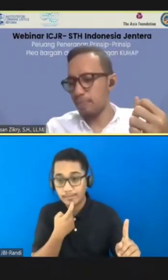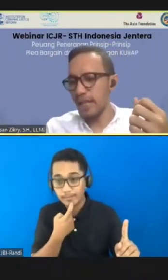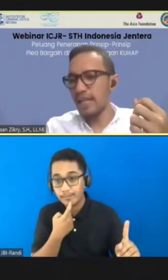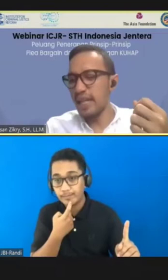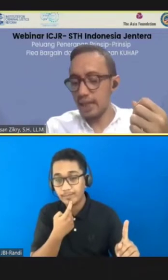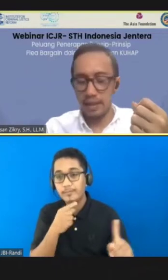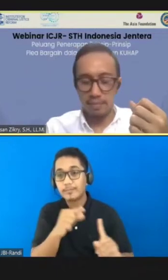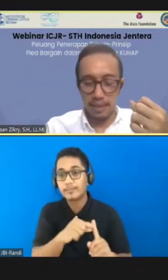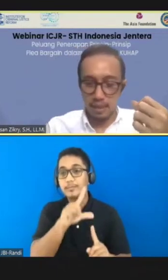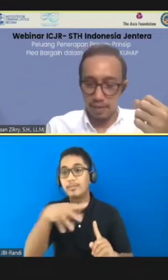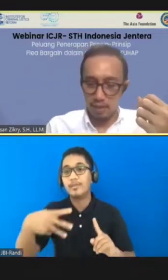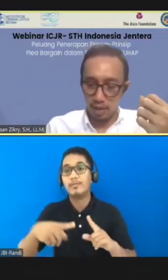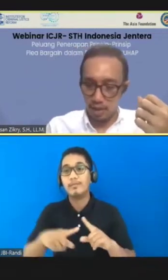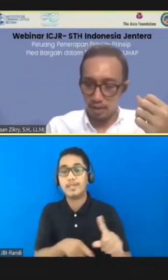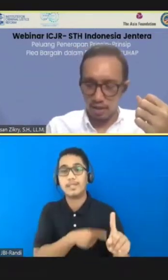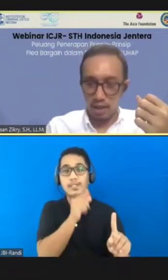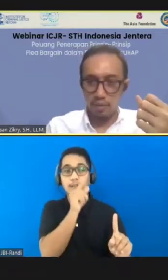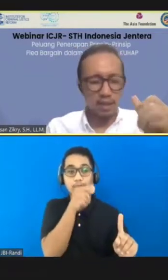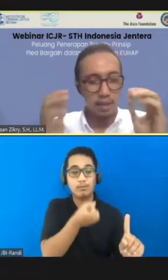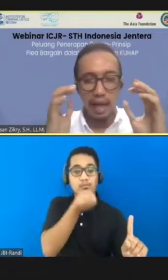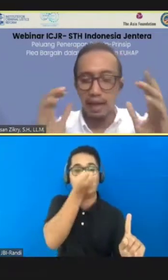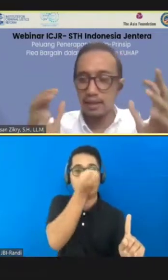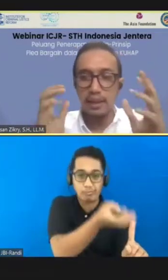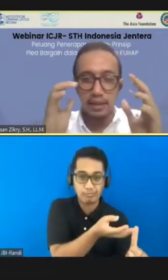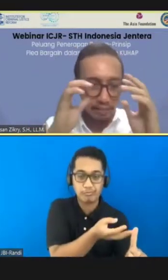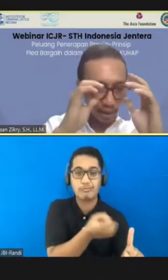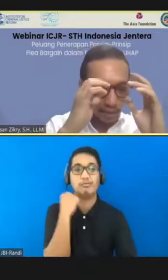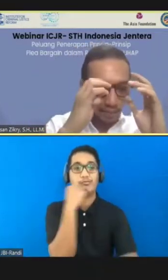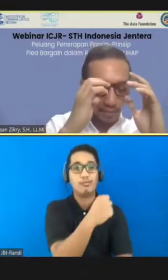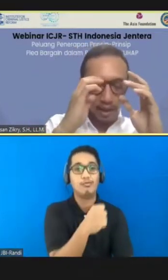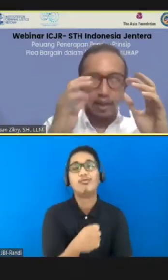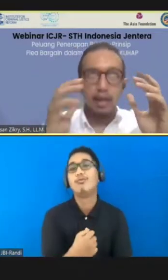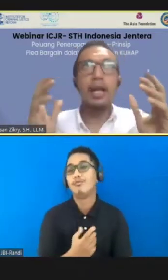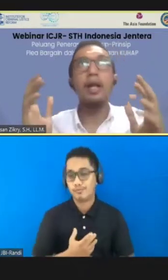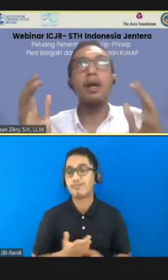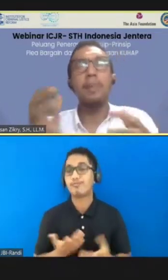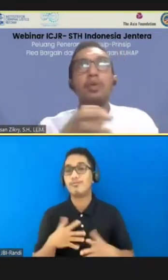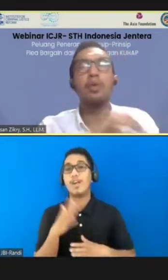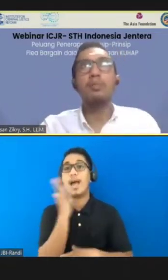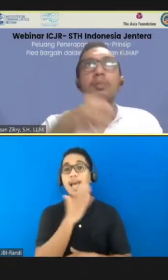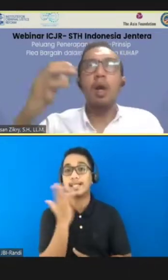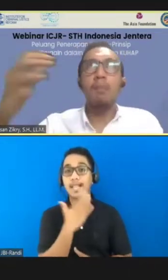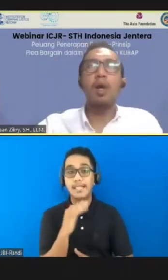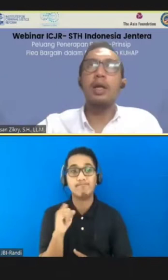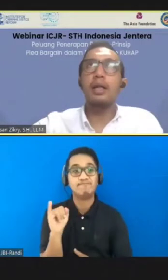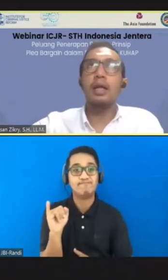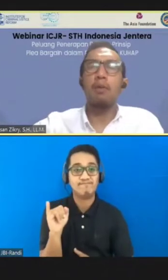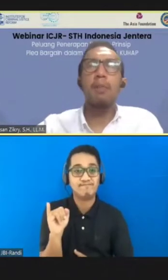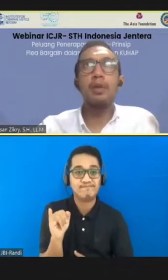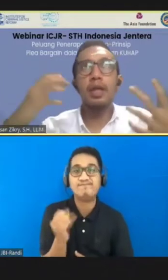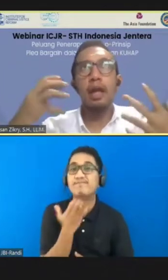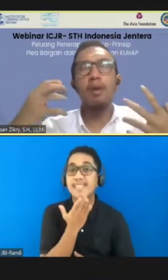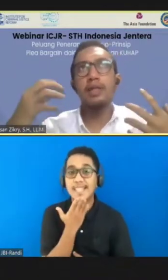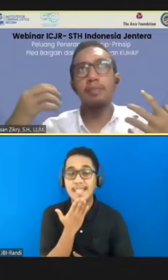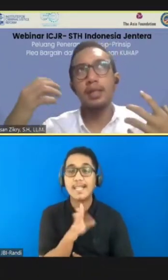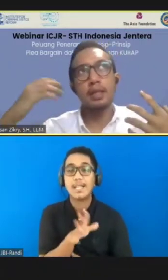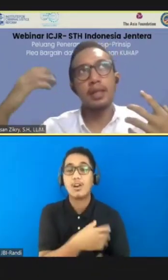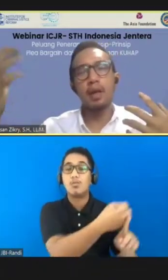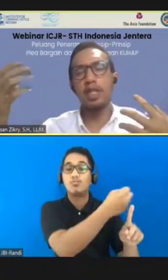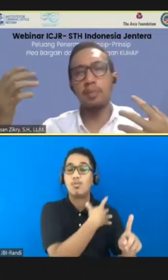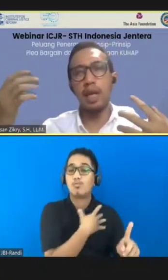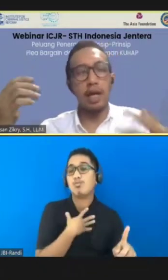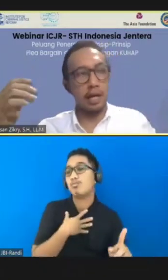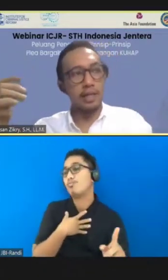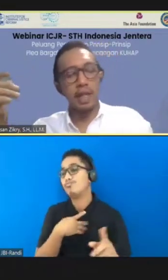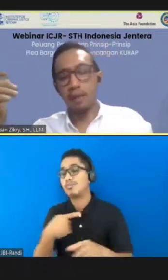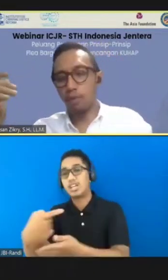deal yang diberikan kepada seorang terdakwa. Alasannya simple. Kalau penuntut umum ngomong ke terdakwa, terdakwa masih bisa